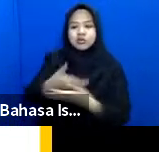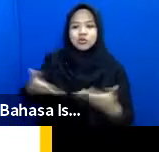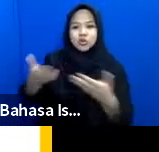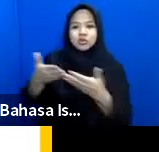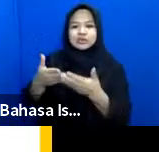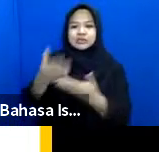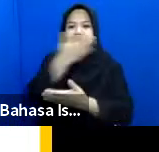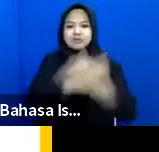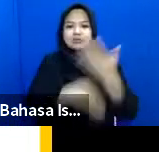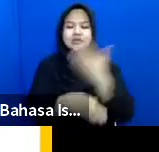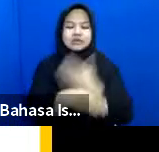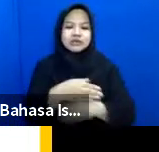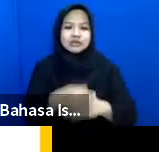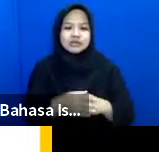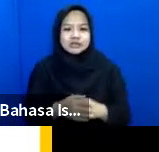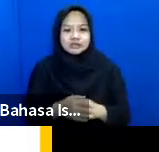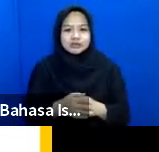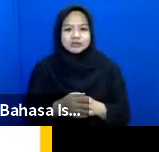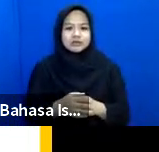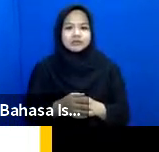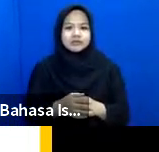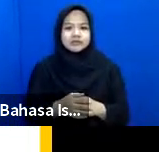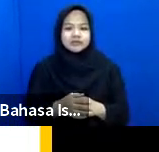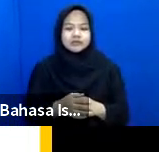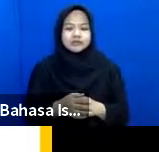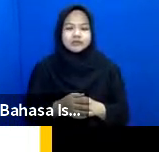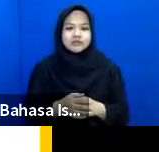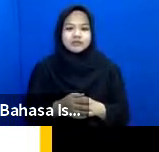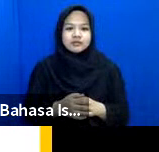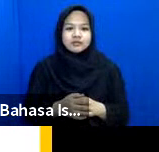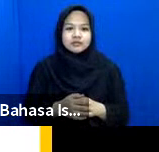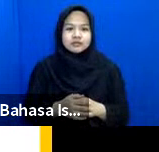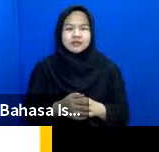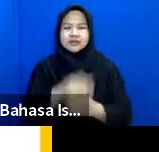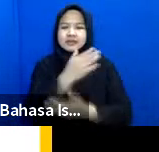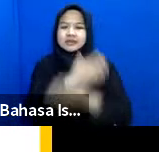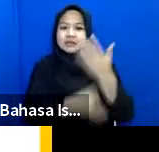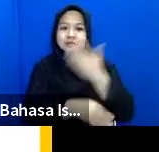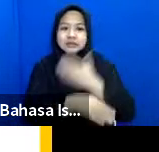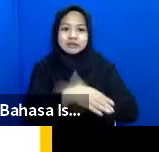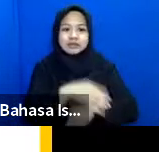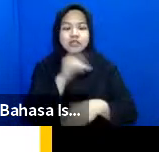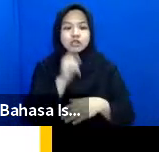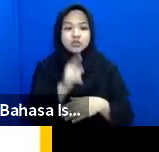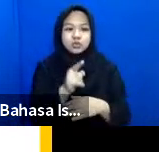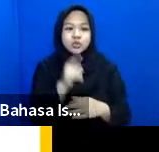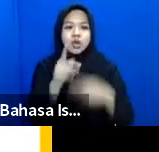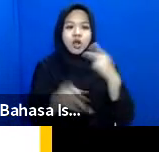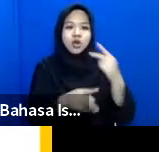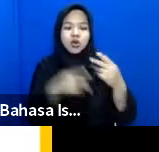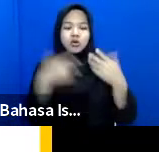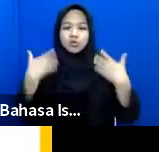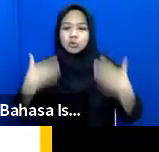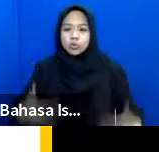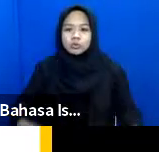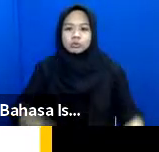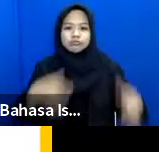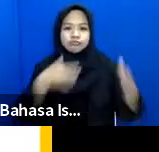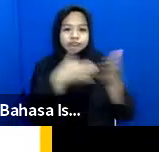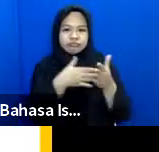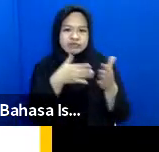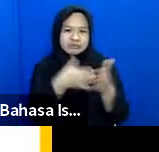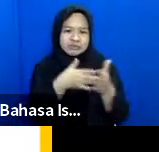disabilitas jadi kuncinya adalah disabilitas ketika keterbatasan fungsi tubuh